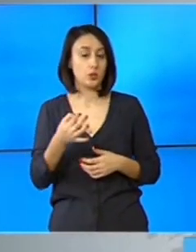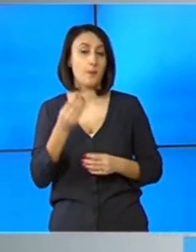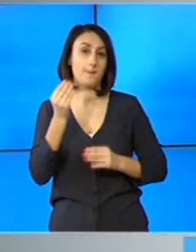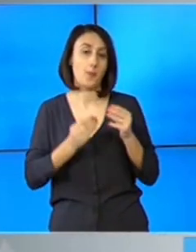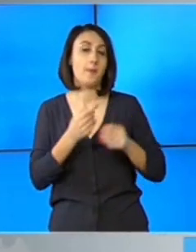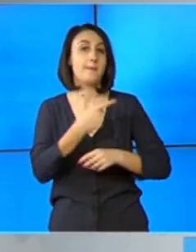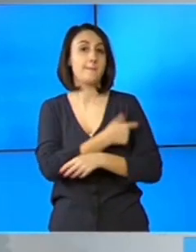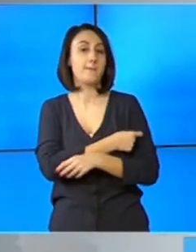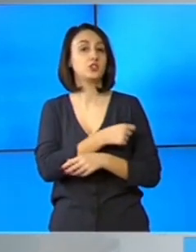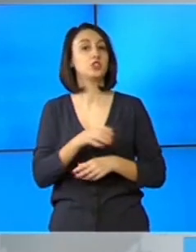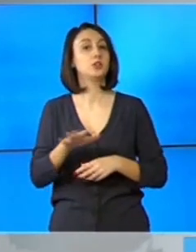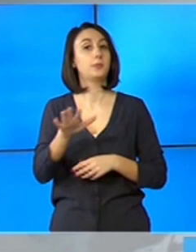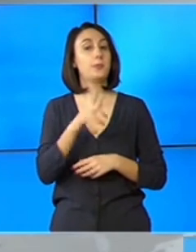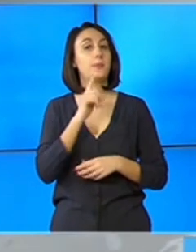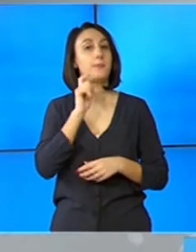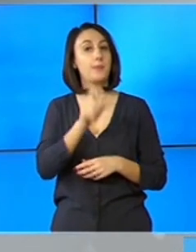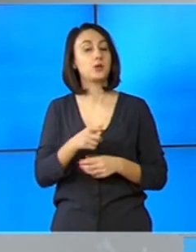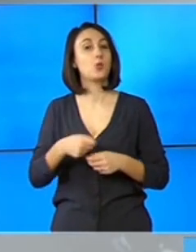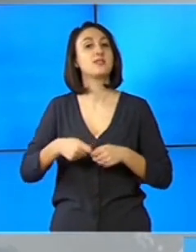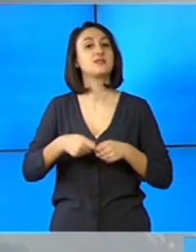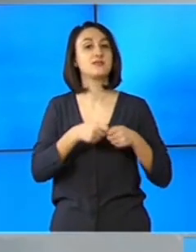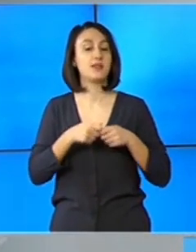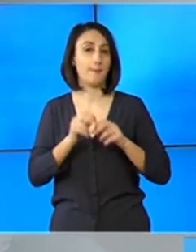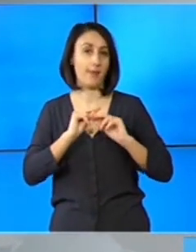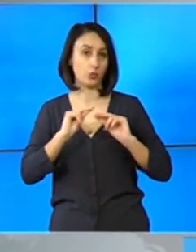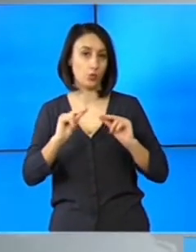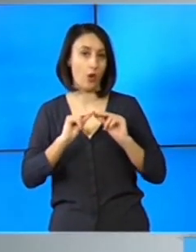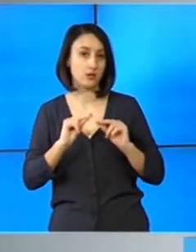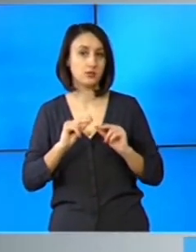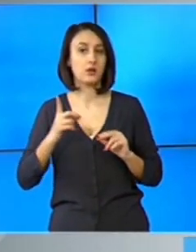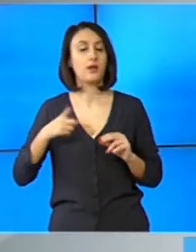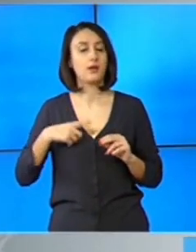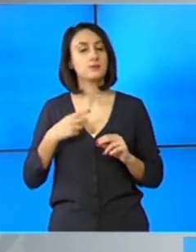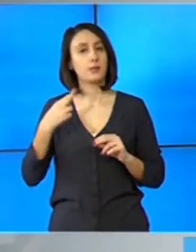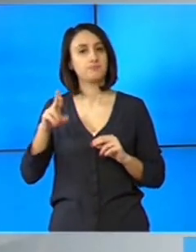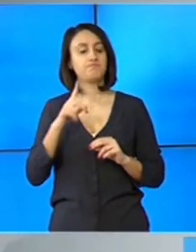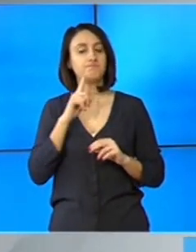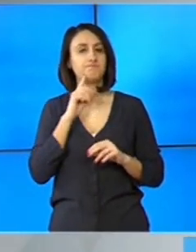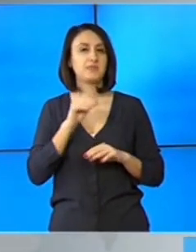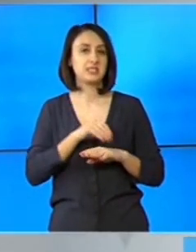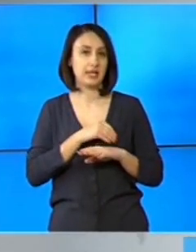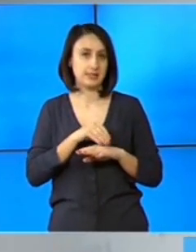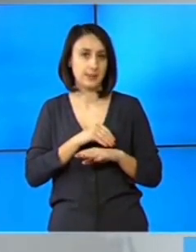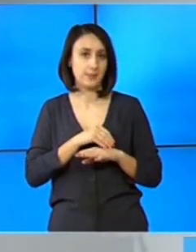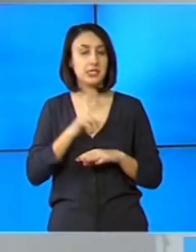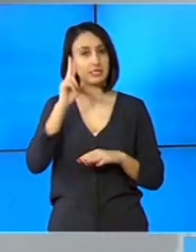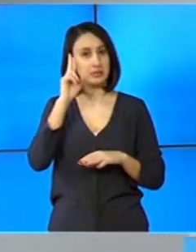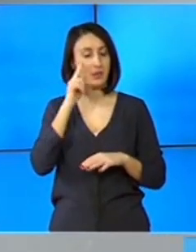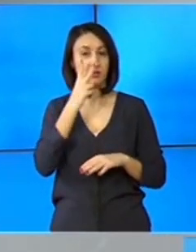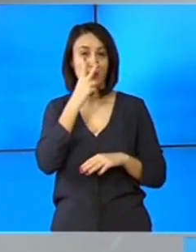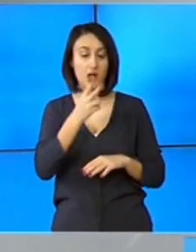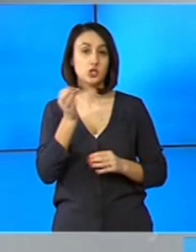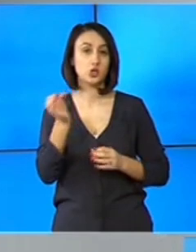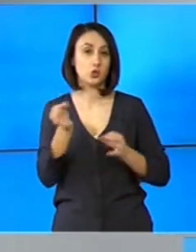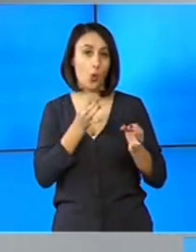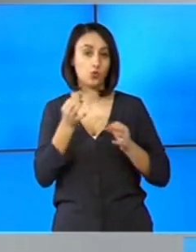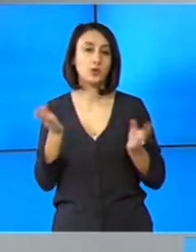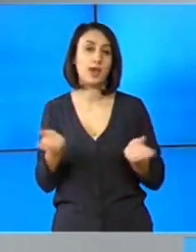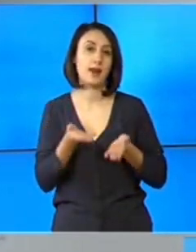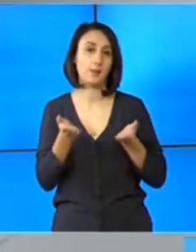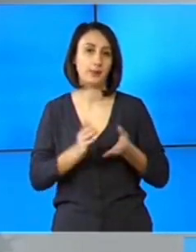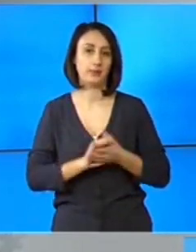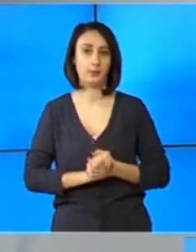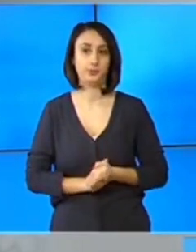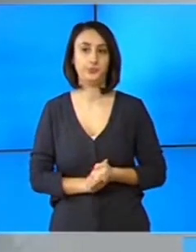problema vaccinării în rândul persoanelor din sistemul educațional este încă una delicată și speră că va apărea o soluție cât mai